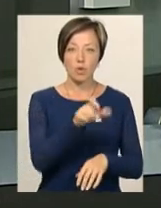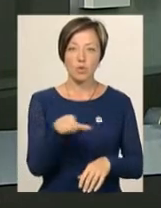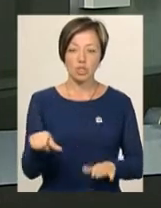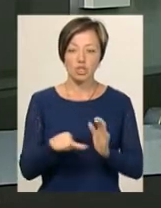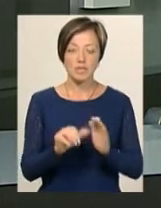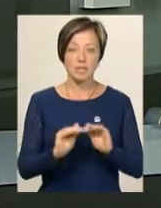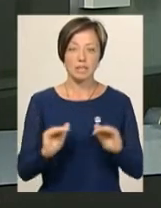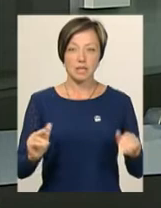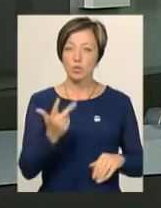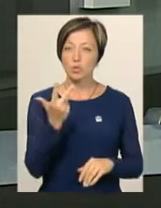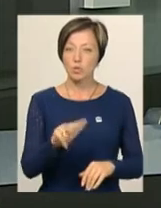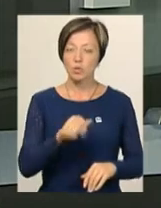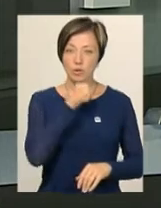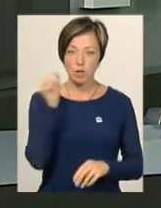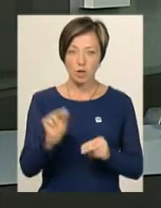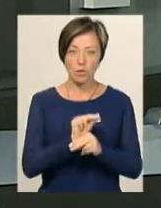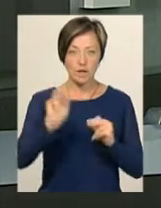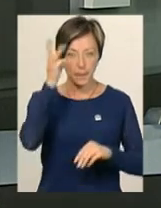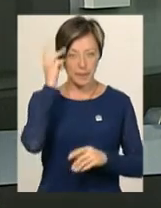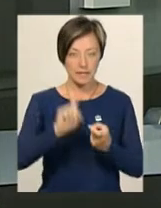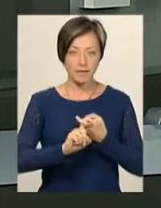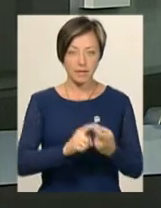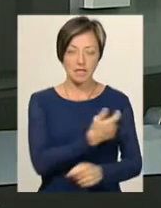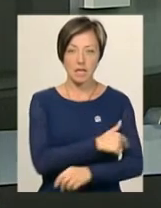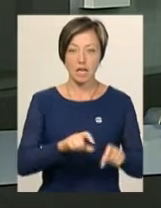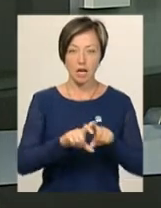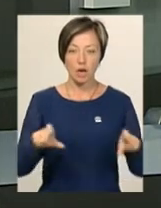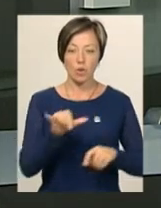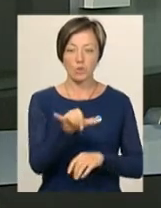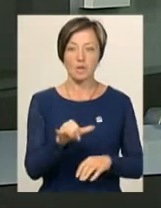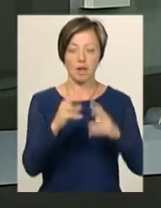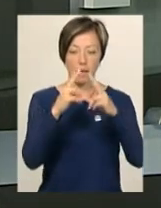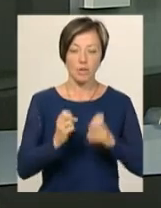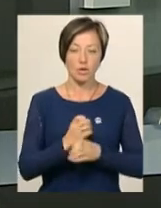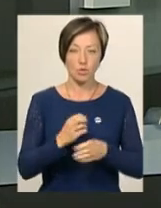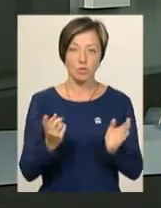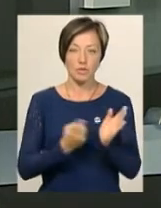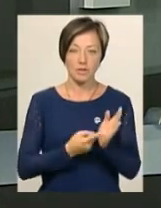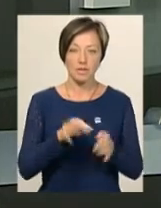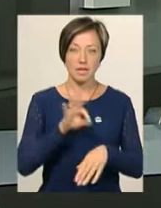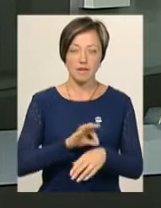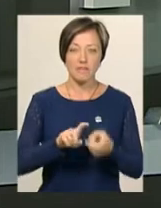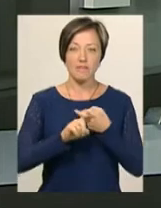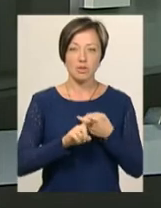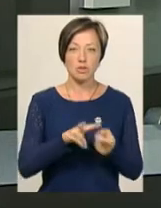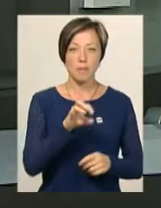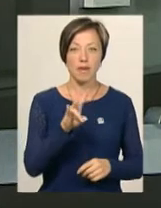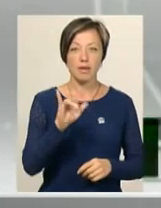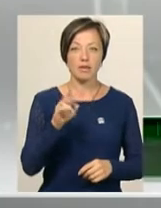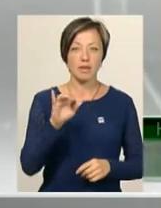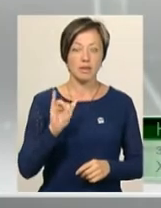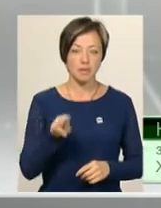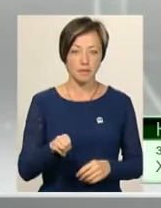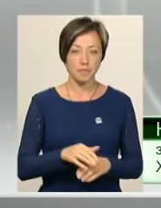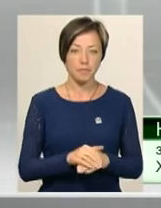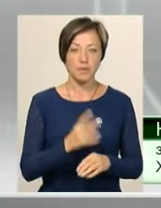дітей і 3 дорослих лікуються в Хмельницькій інфекційній лікарні. У них лабораторно підтверджено діагноз вірусний менінгіт. З